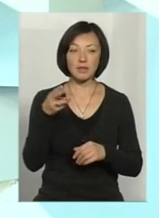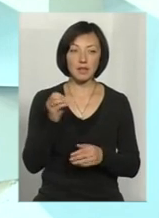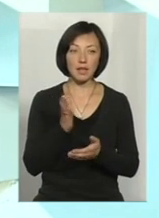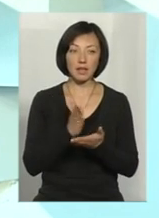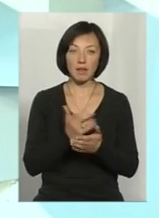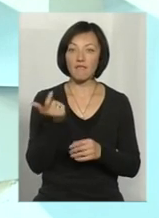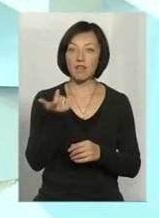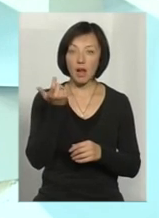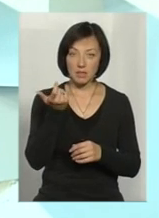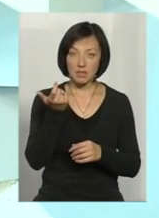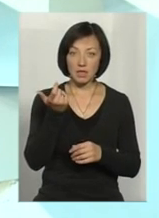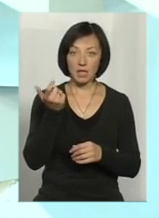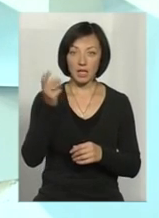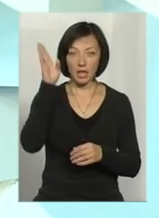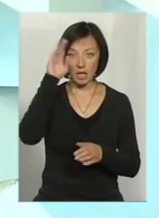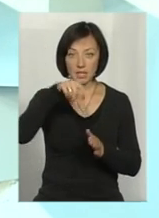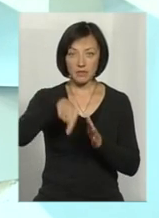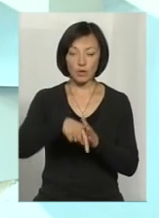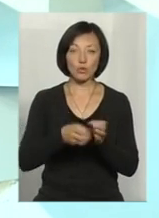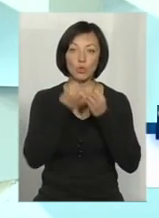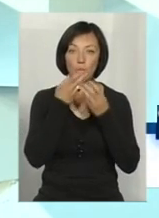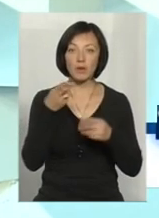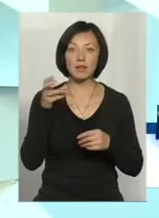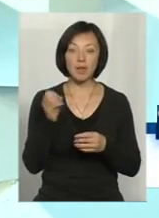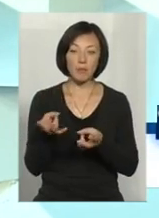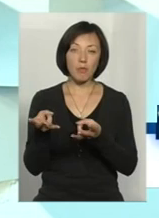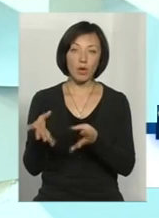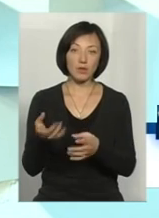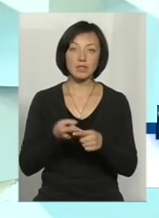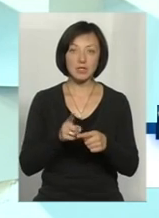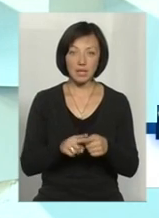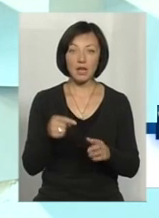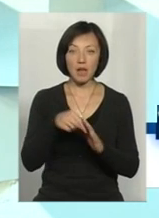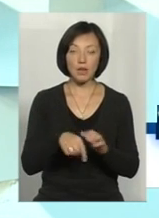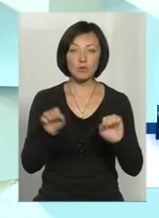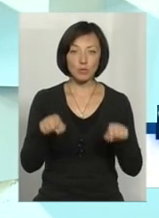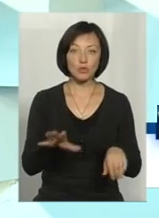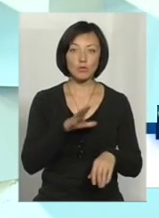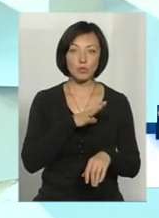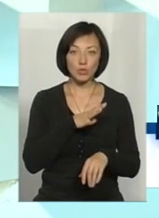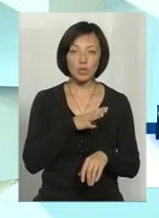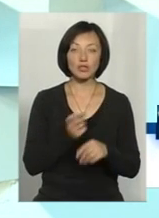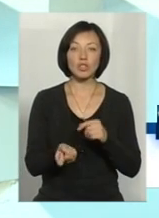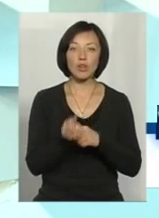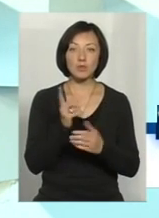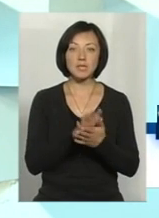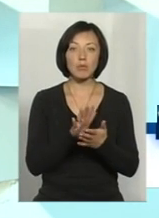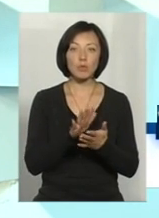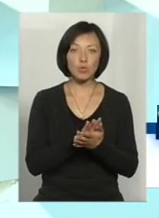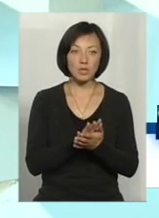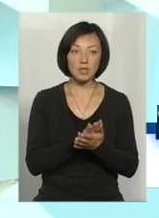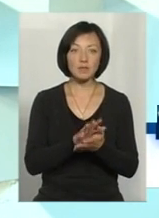власники свердловин, там все з ними добре. Там, де вони покинуті, оце якраз і може бути потенційним джерелом заблудення